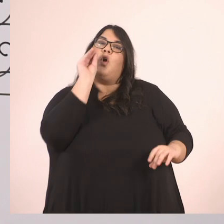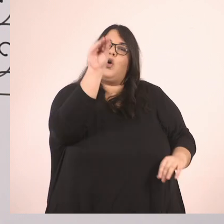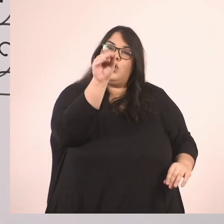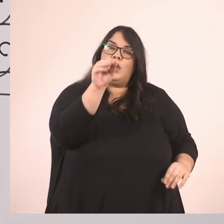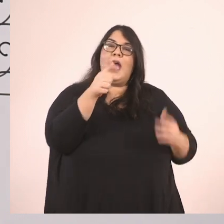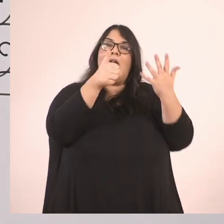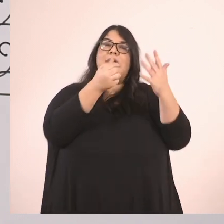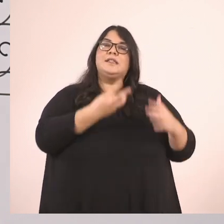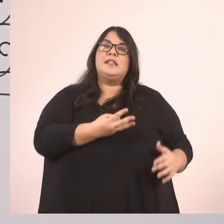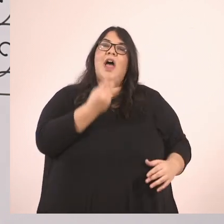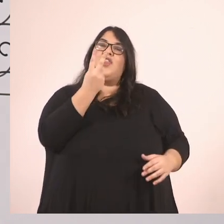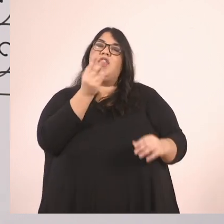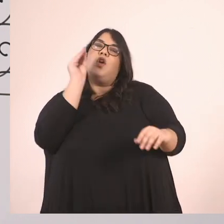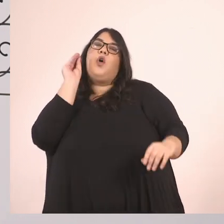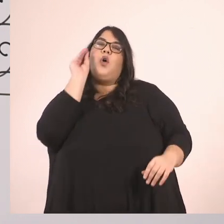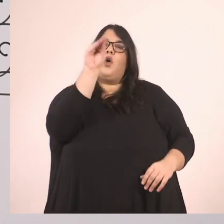6 τρίτα